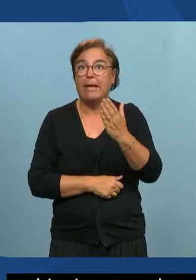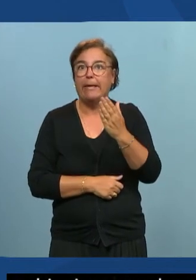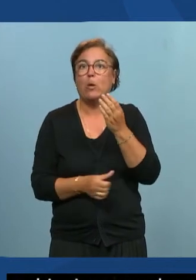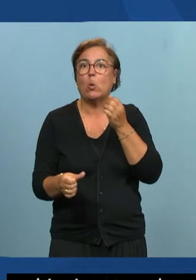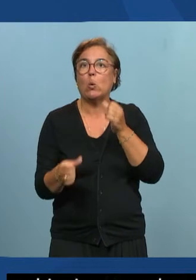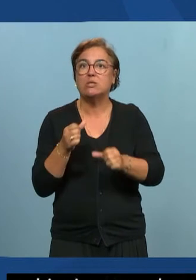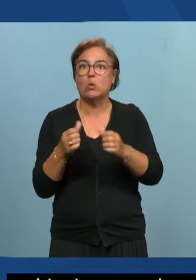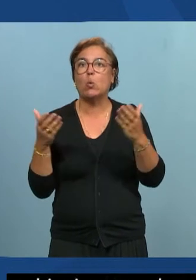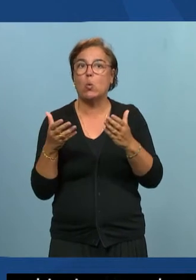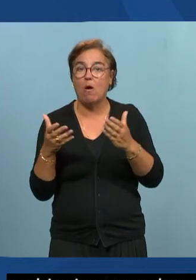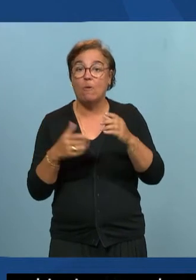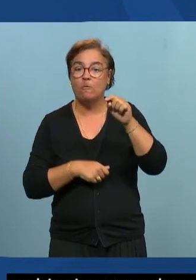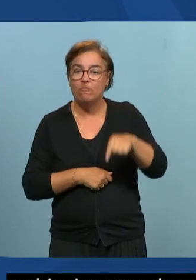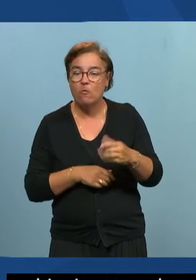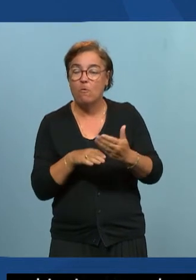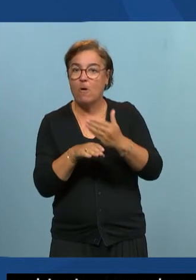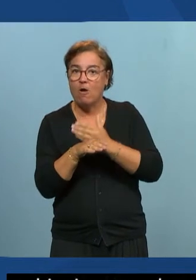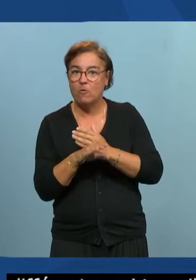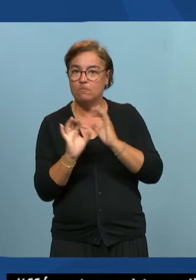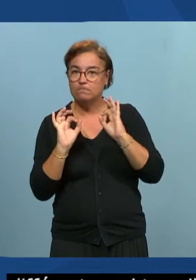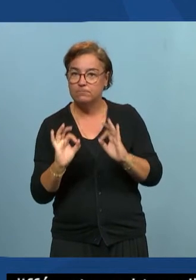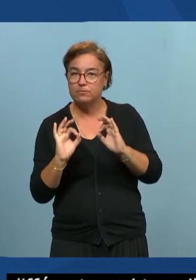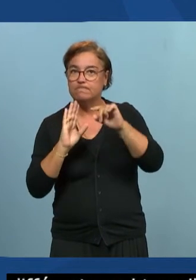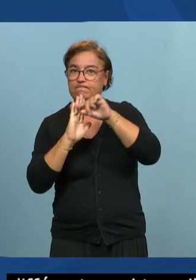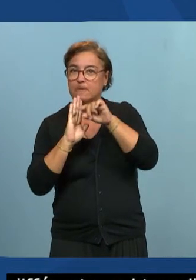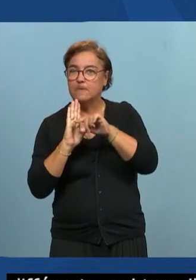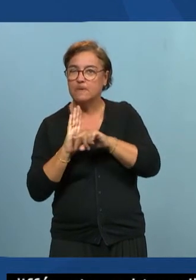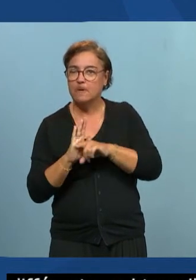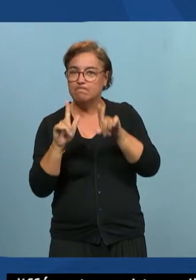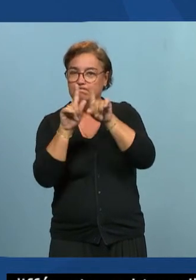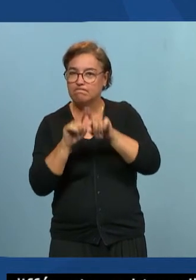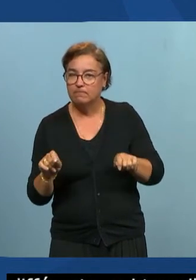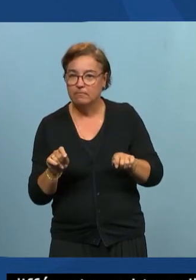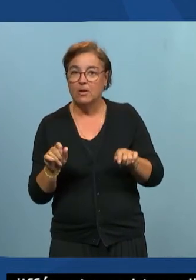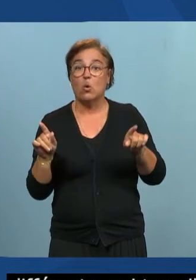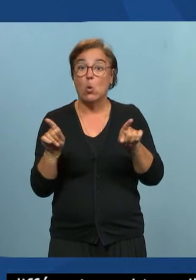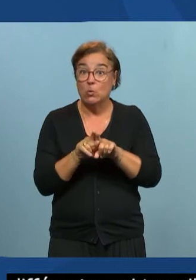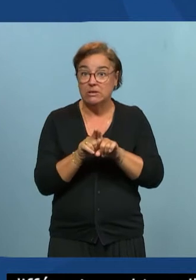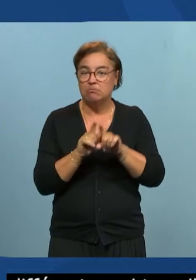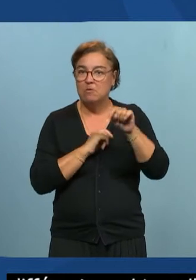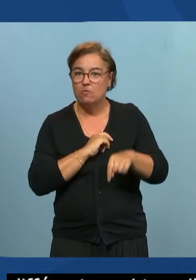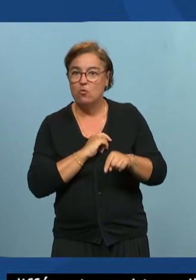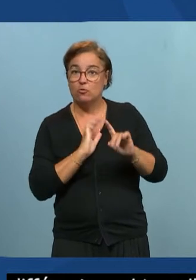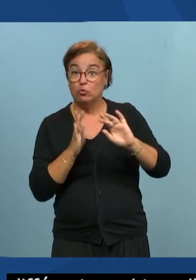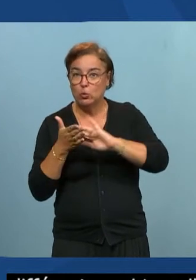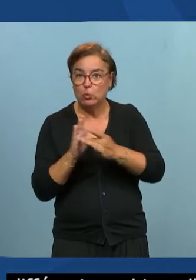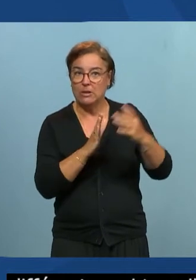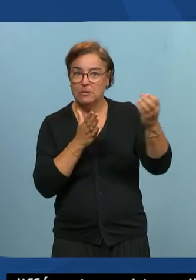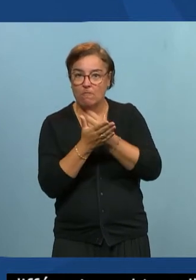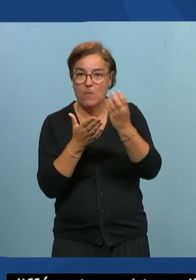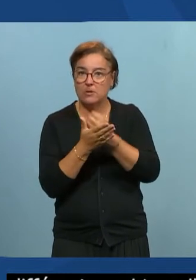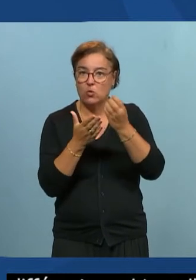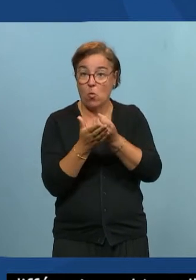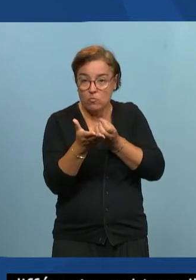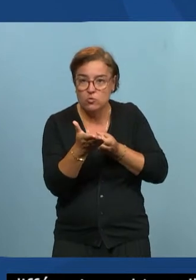'on ait pris soin d'un certain nombre de choses et qu'on ait fait en sorte que les informations passent correctement